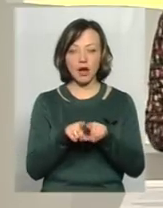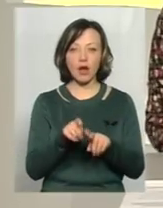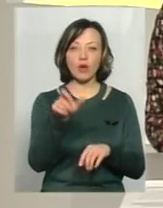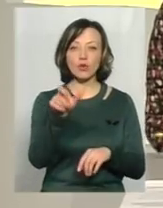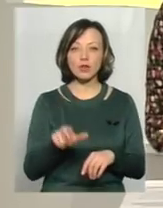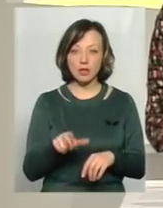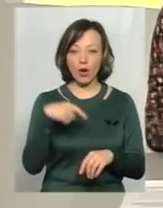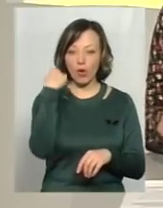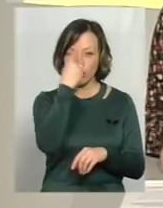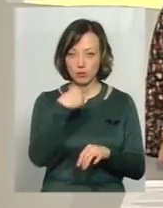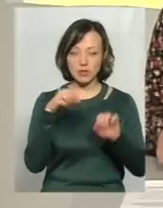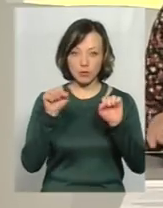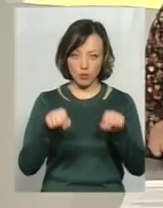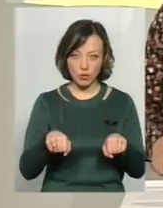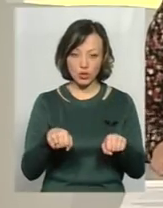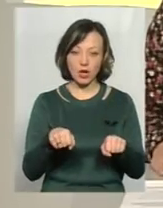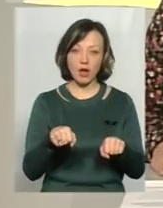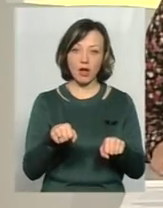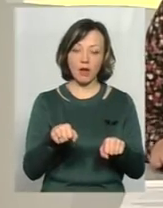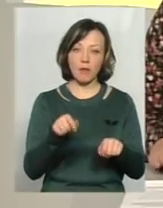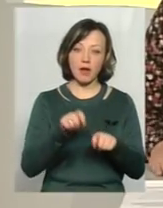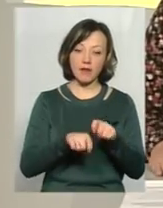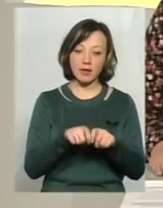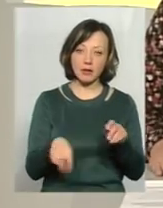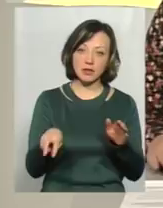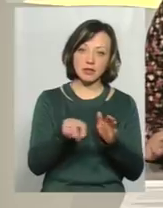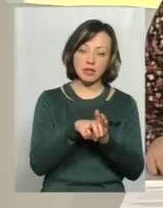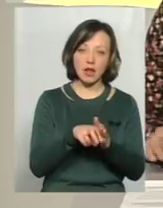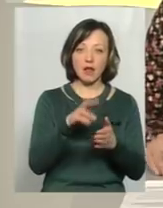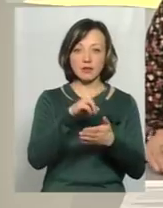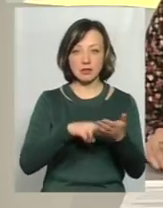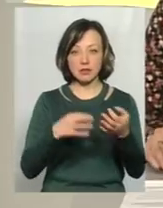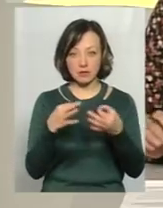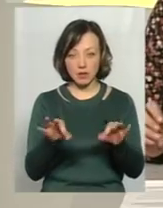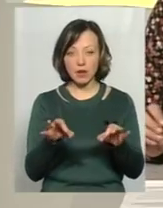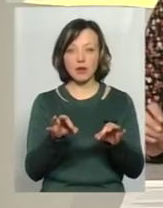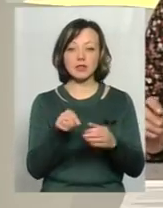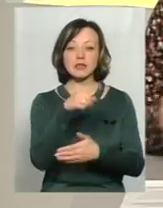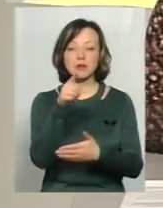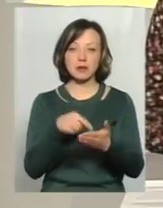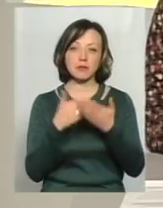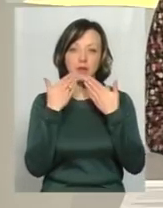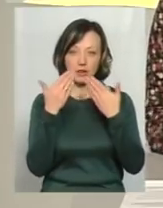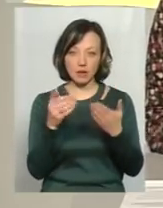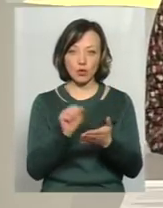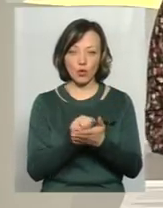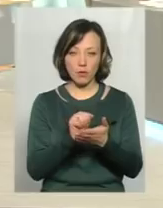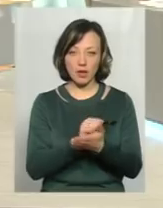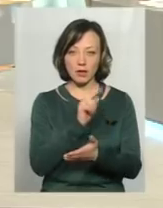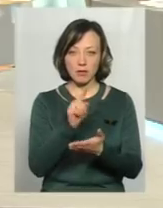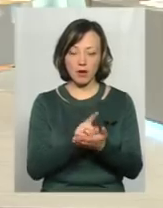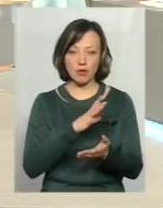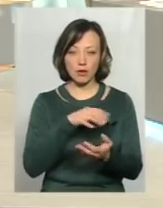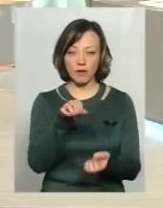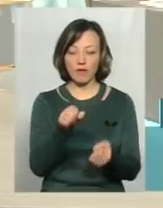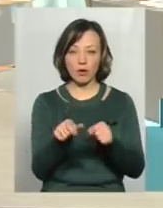особисто може перевірити, вона їде застрахована чи не застрахована? Вона може звернутися, запитати. Тобто, документи мають бути у